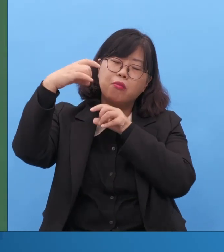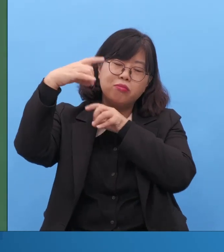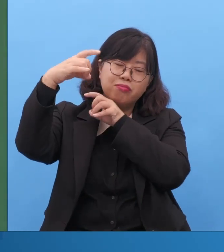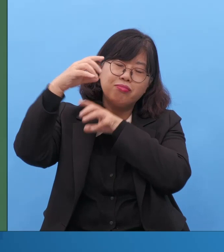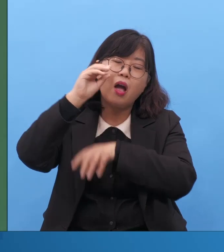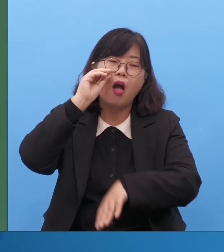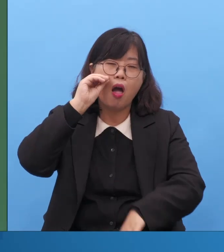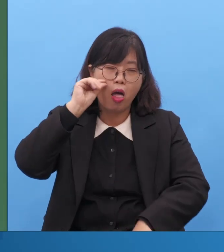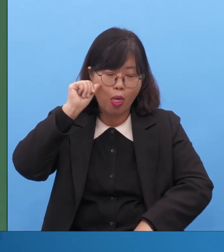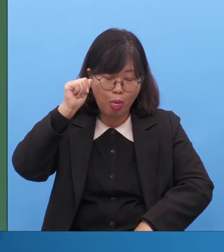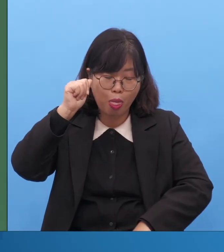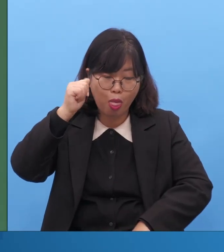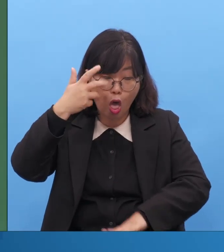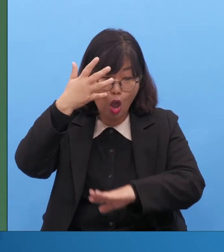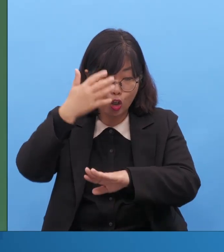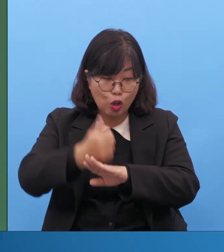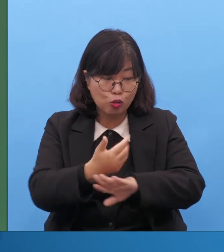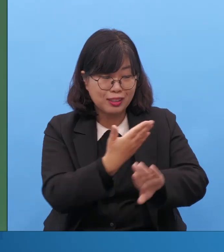사람과 소통이 뭡니까?